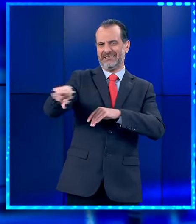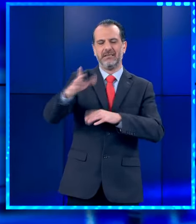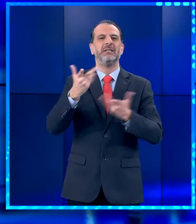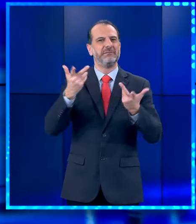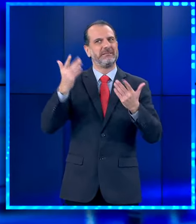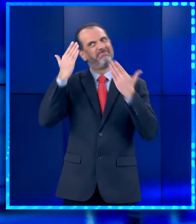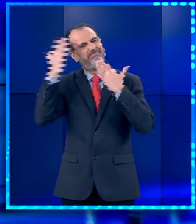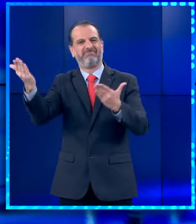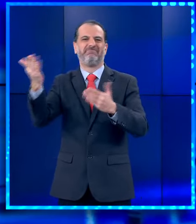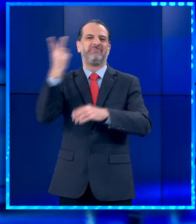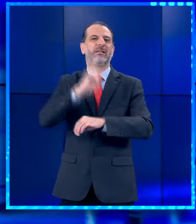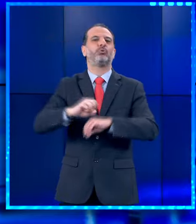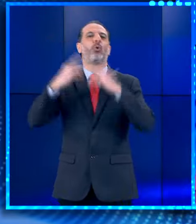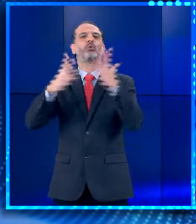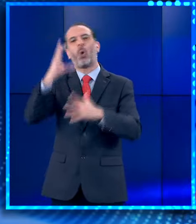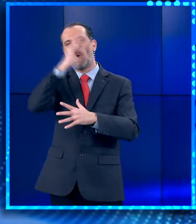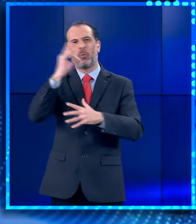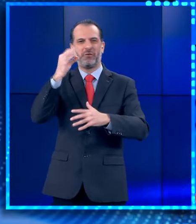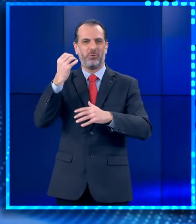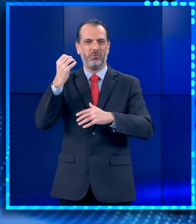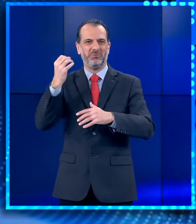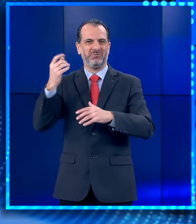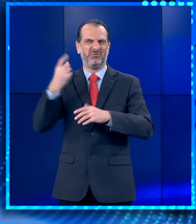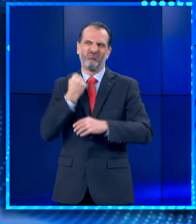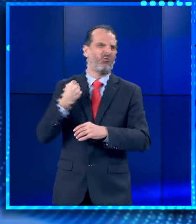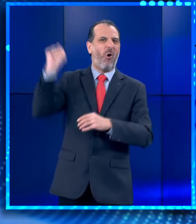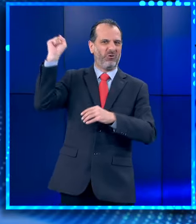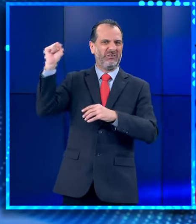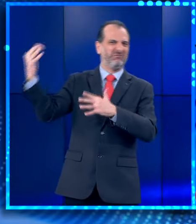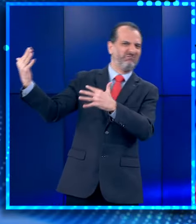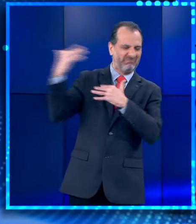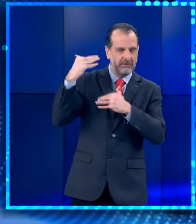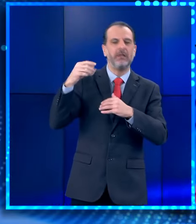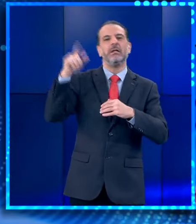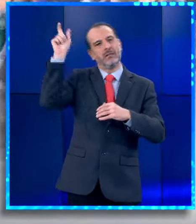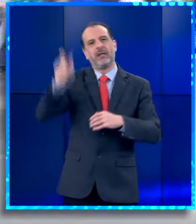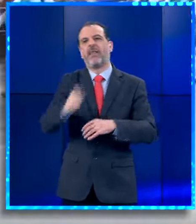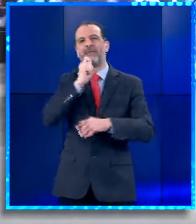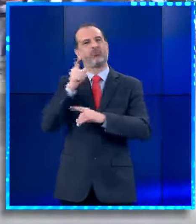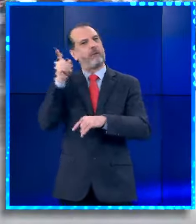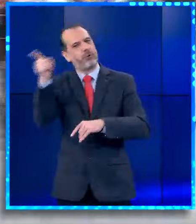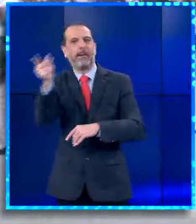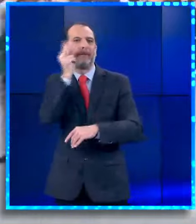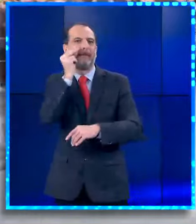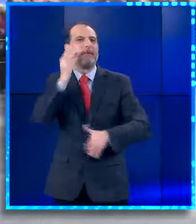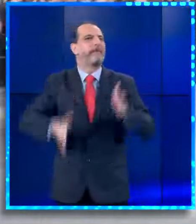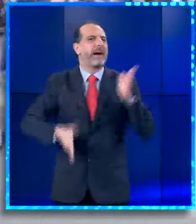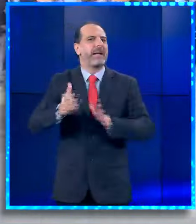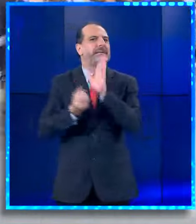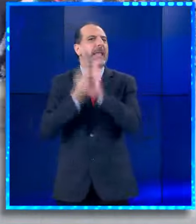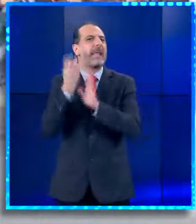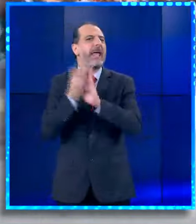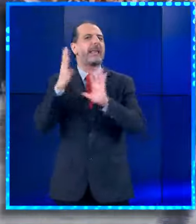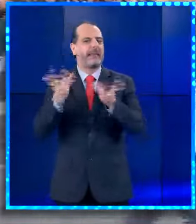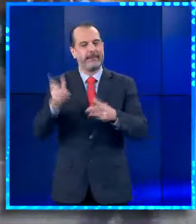τιμώντας την επέτειο του όχι. Περισσότερα θα μας πει η Ραλλιό Λεπίδου που παρακολούθησε την παρέλαση. Καλησπέρα, Ανα κυρίες και κύριοι. Πράγματι, οι μαθητές